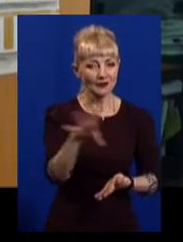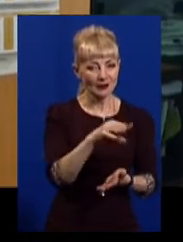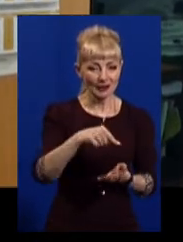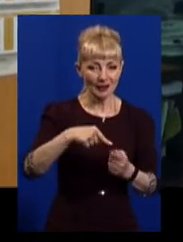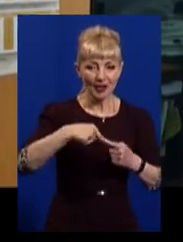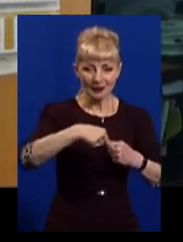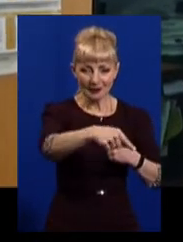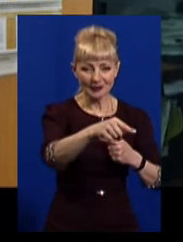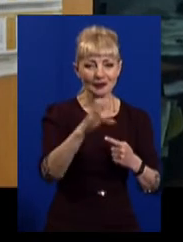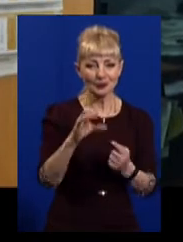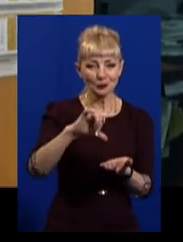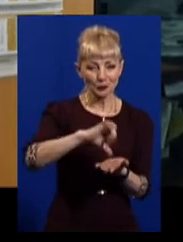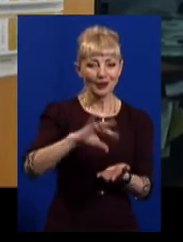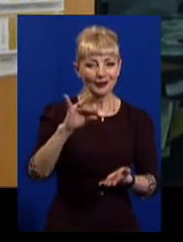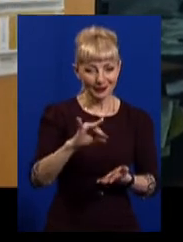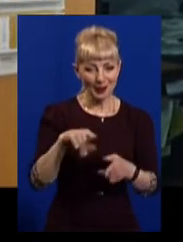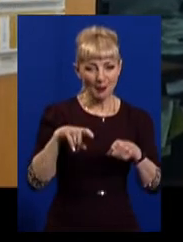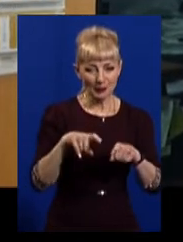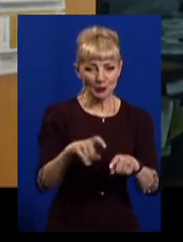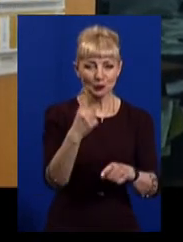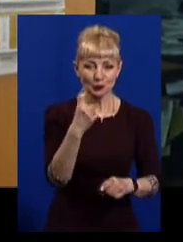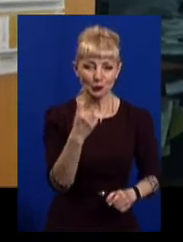і пробіжить символічні 100-200 метрів.